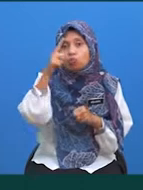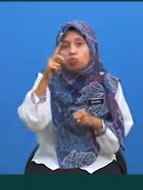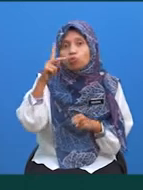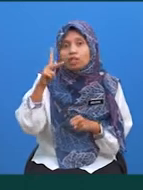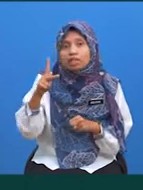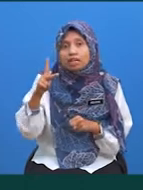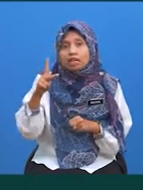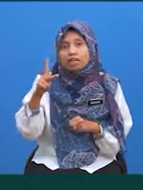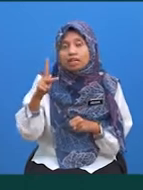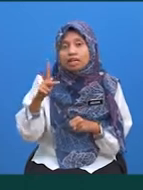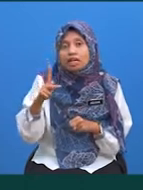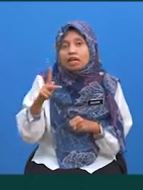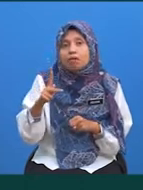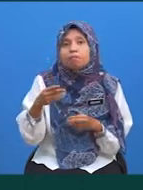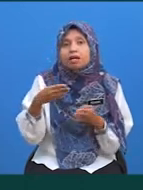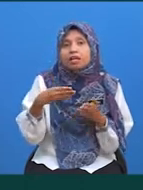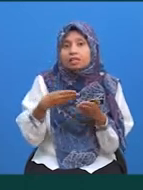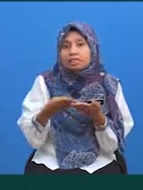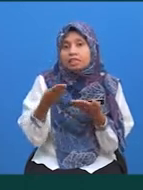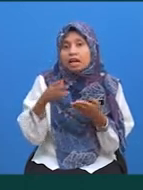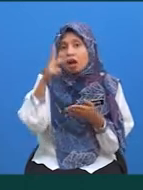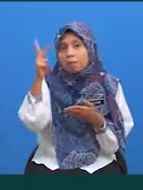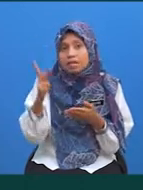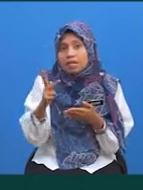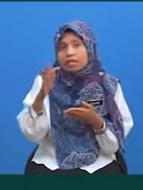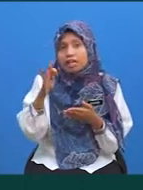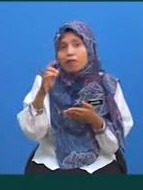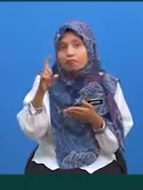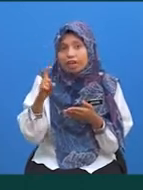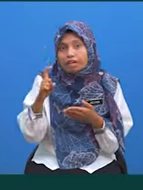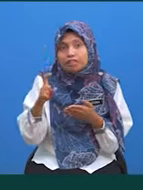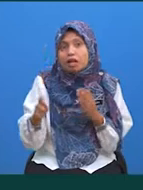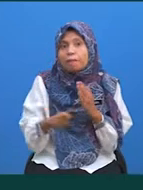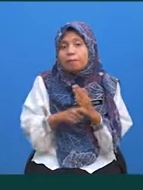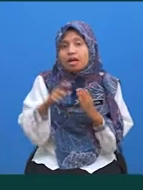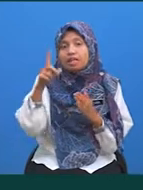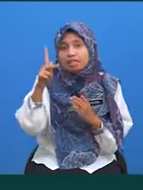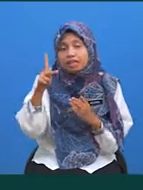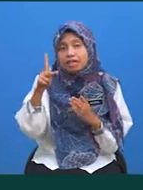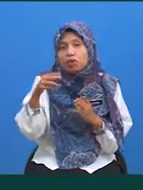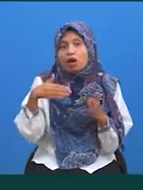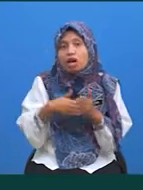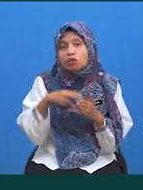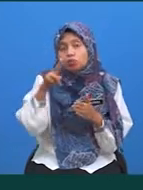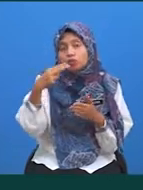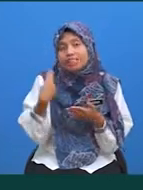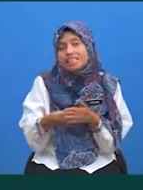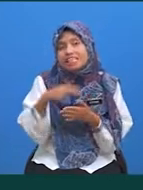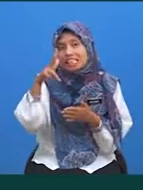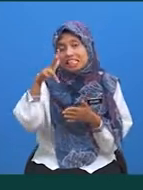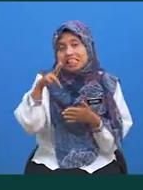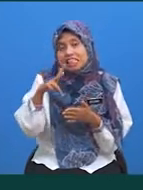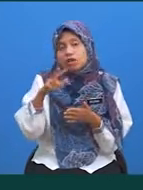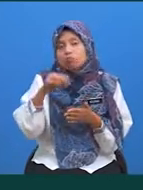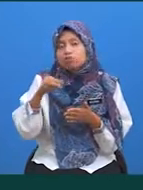Apabila bagi kamiran FX tambah K bagi hat 2 hingga 3